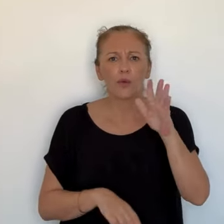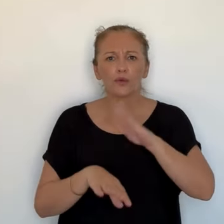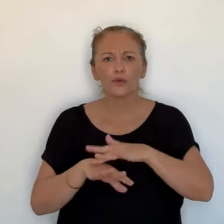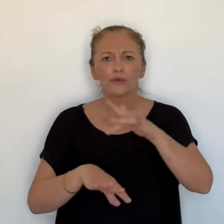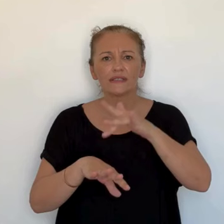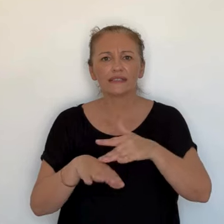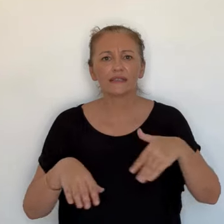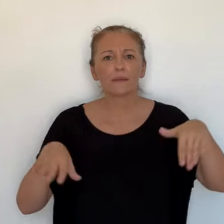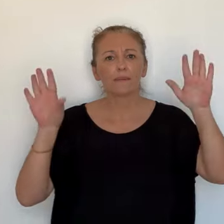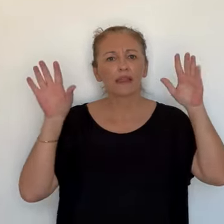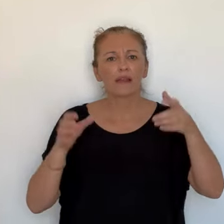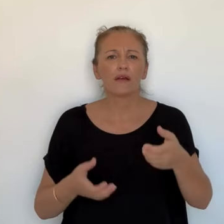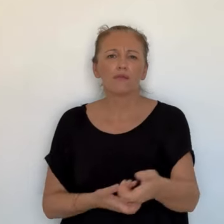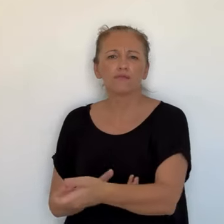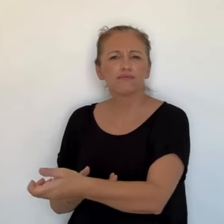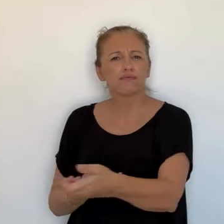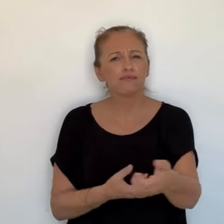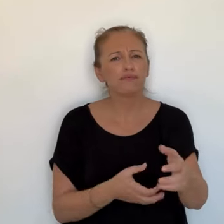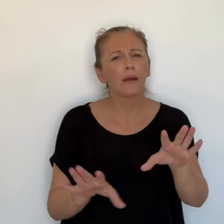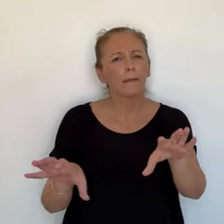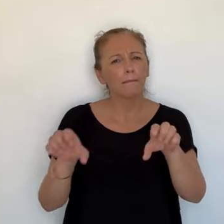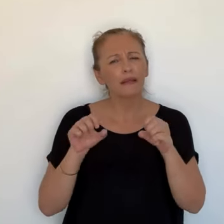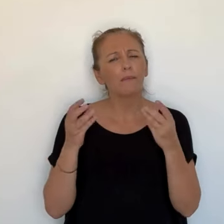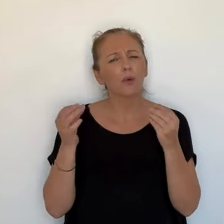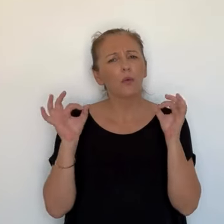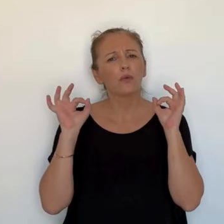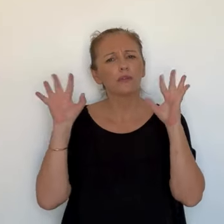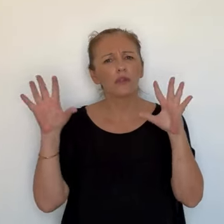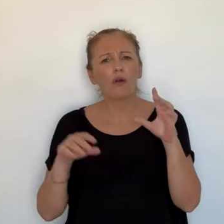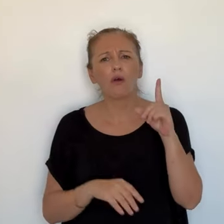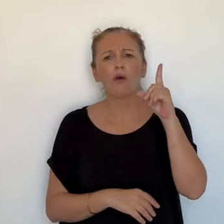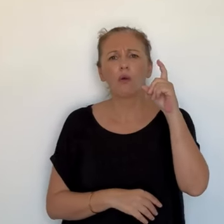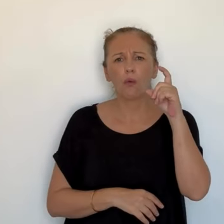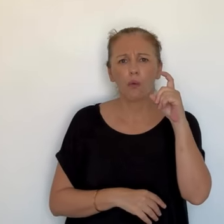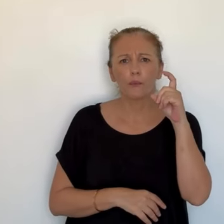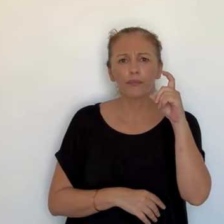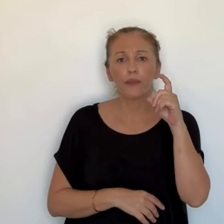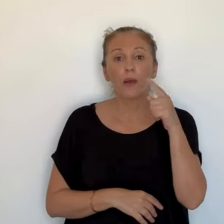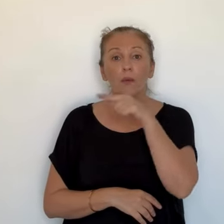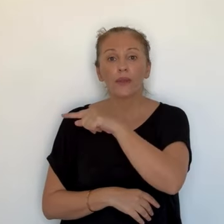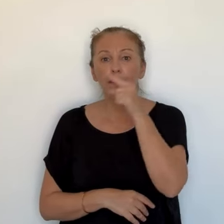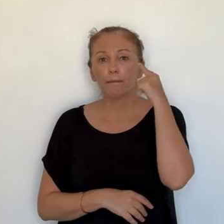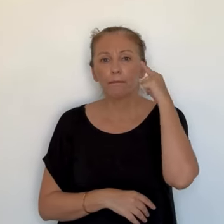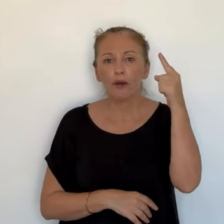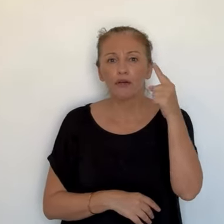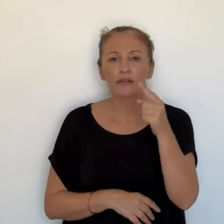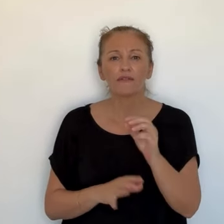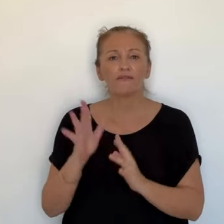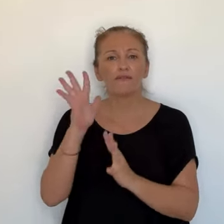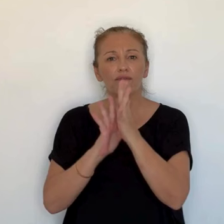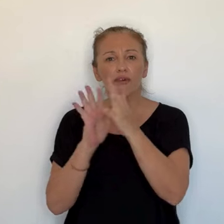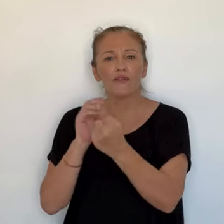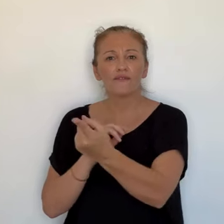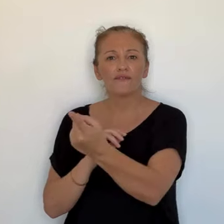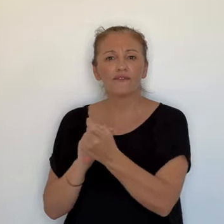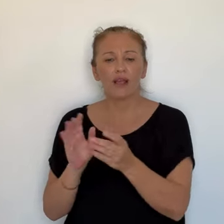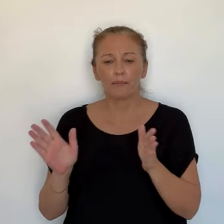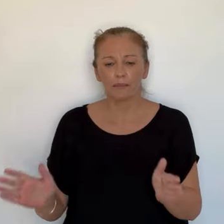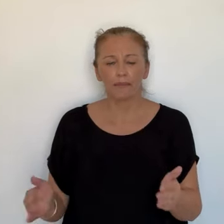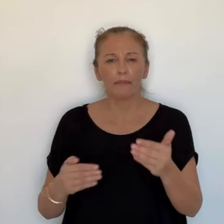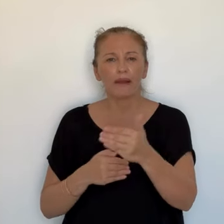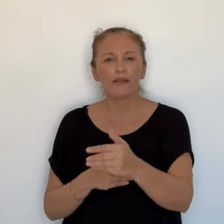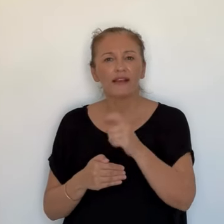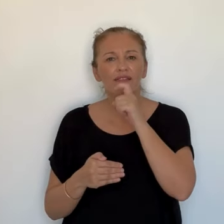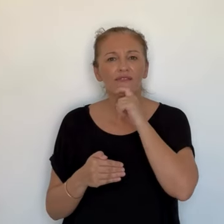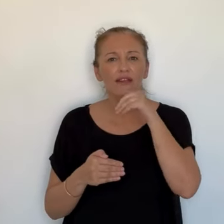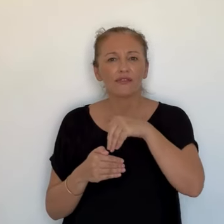Mais les opérations d'extinction ont été longues. Il a fallu beaucoup d'eau concernant les causes de l'incendie. Pour l'exploitant, il s'agit probablement